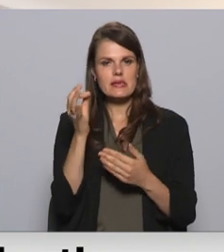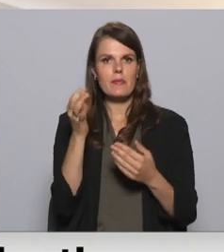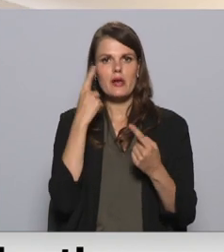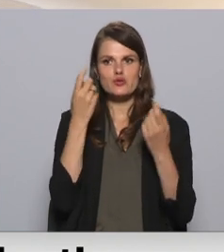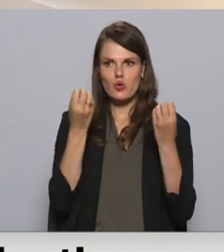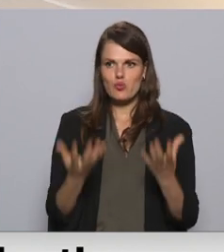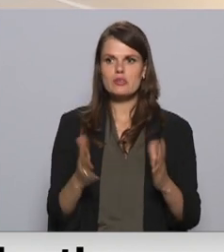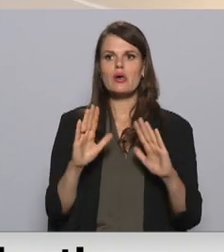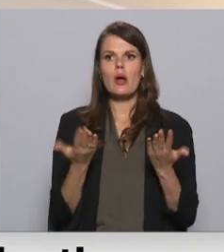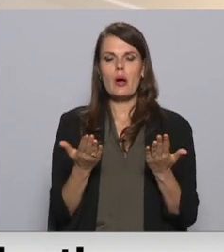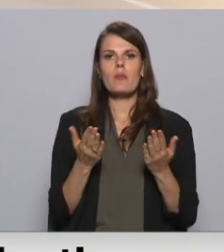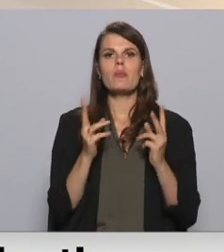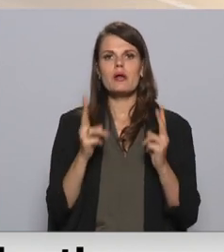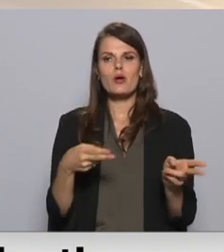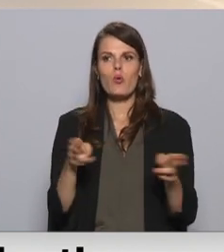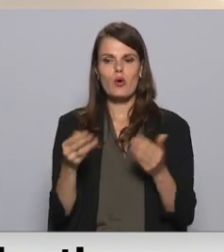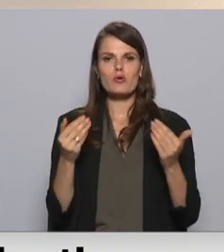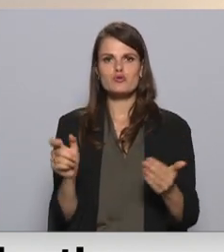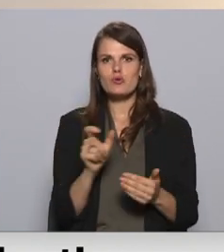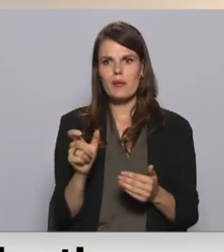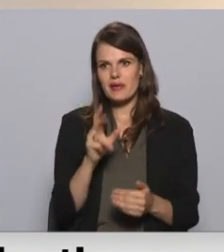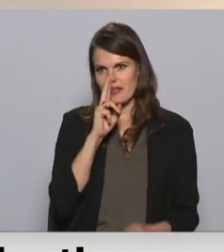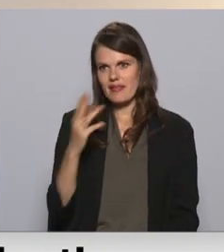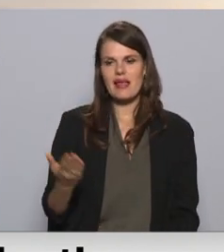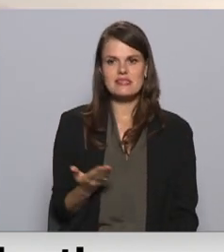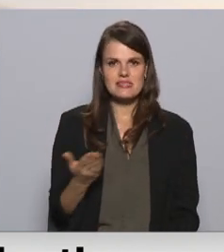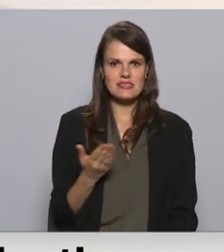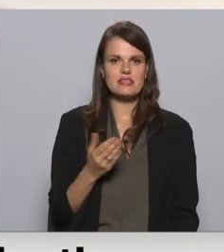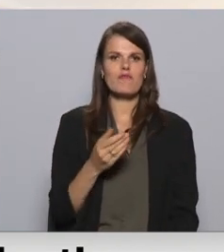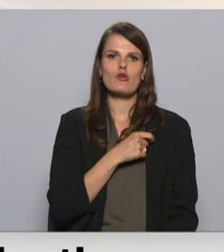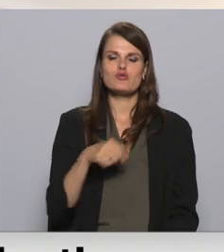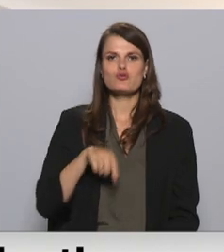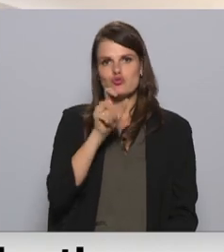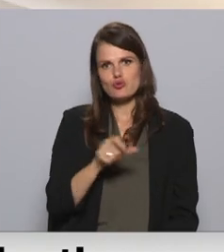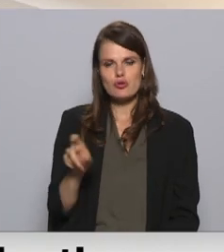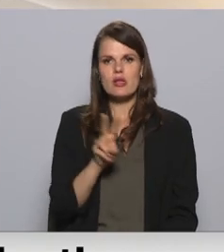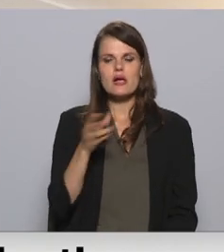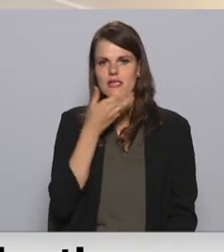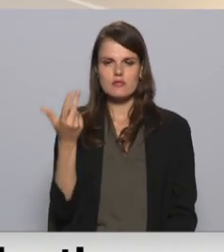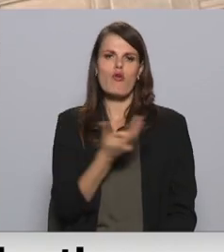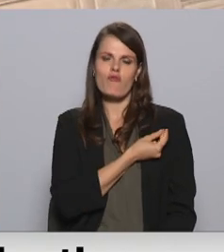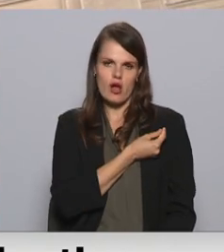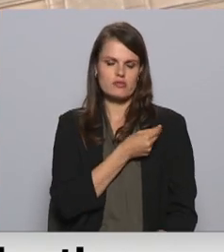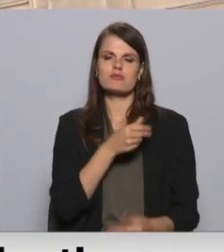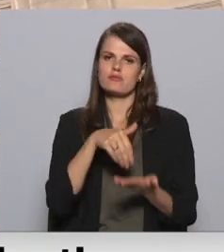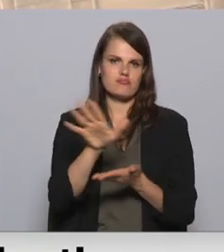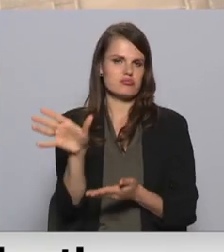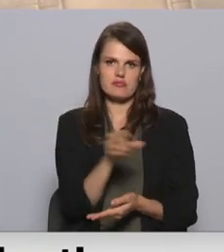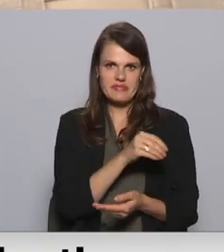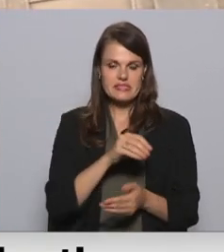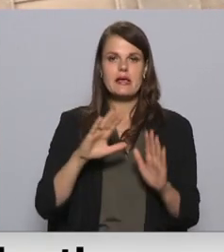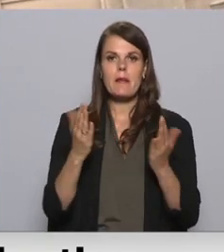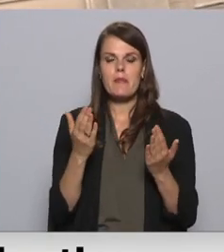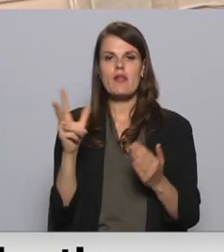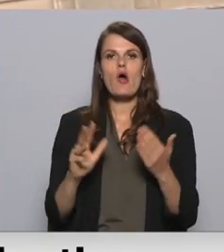to, kas vidzemes augstskols kopmītnēs šobrīd nezīvo, vairs studenti, nav vakcinējušies, to gan es varu apliecināt. Tikmēr Daugavpils